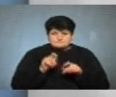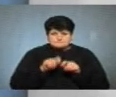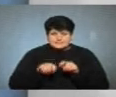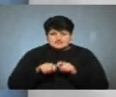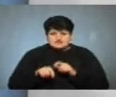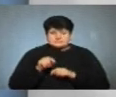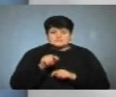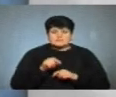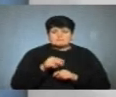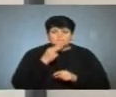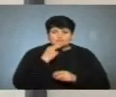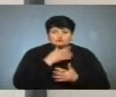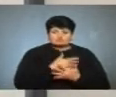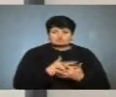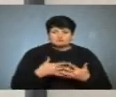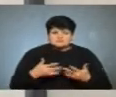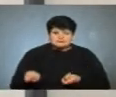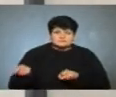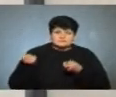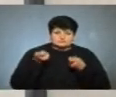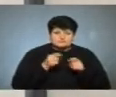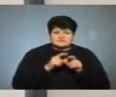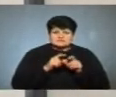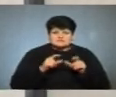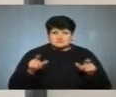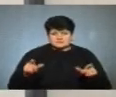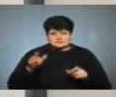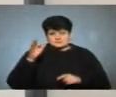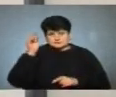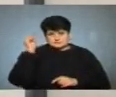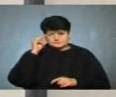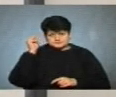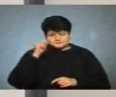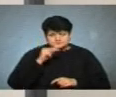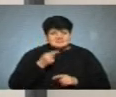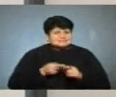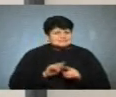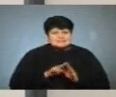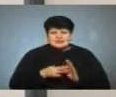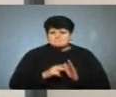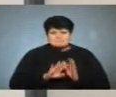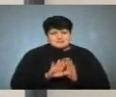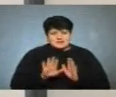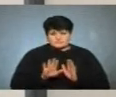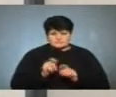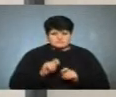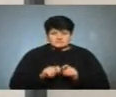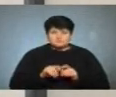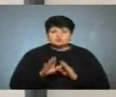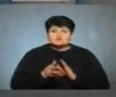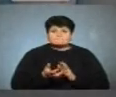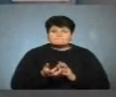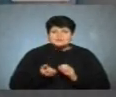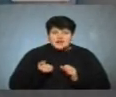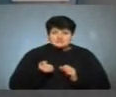продукції, яка постачається у заклади загальносередньої освіти. Це будуть непланові перевірки, де братимуть аналізи, в